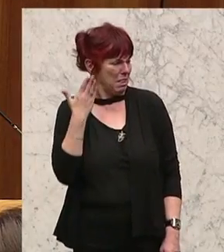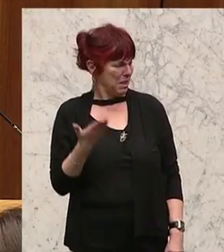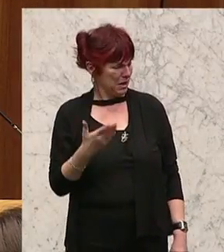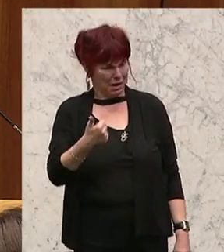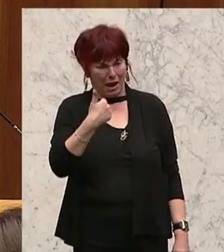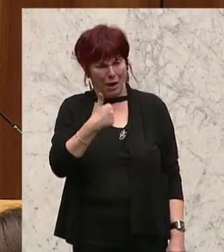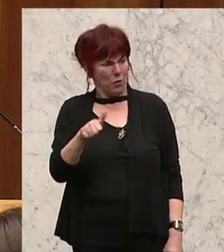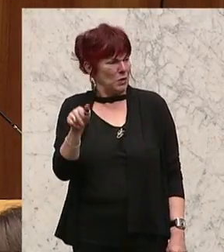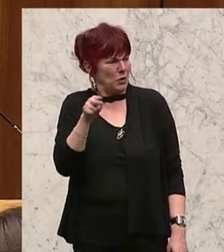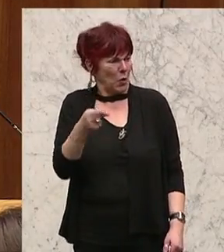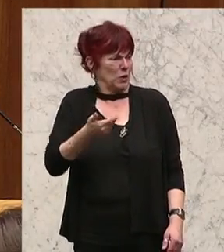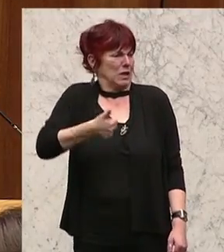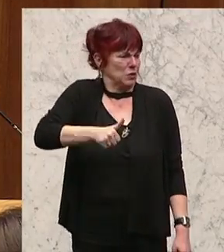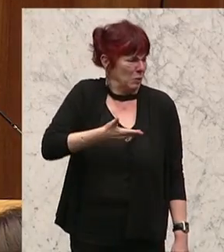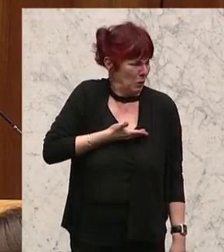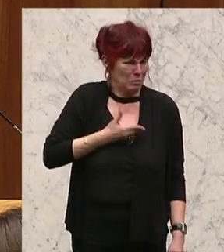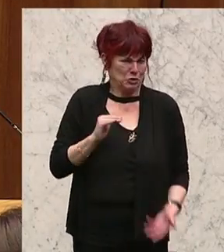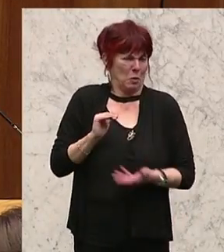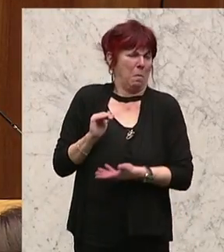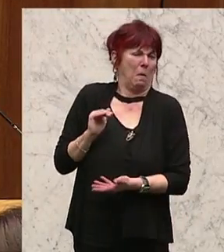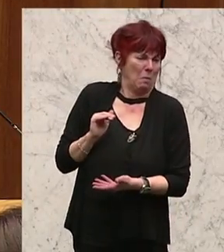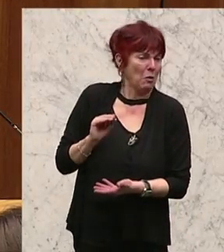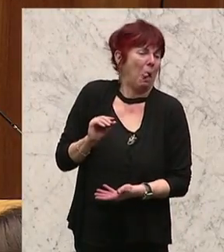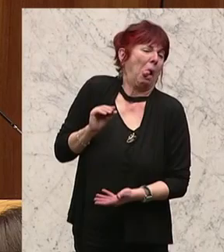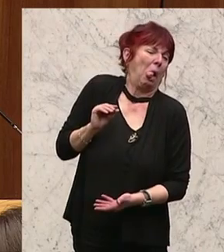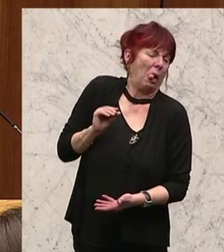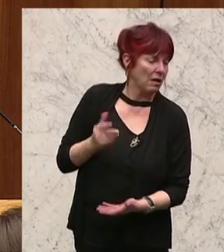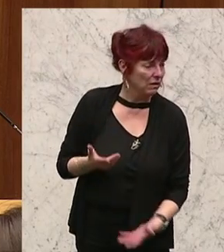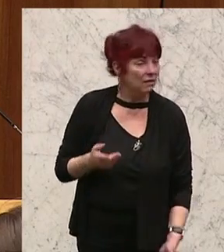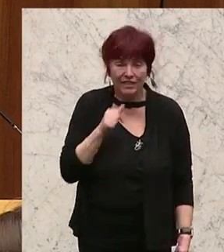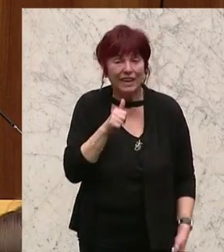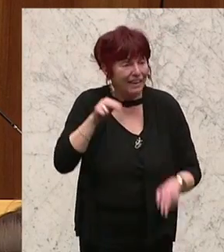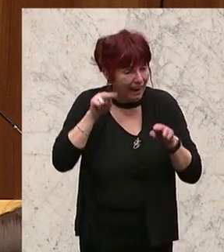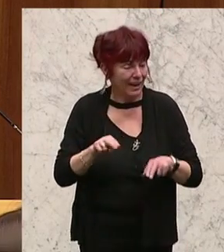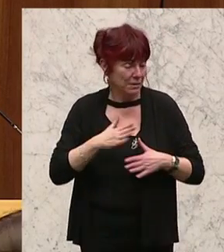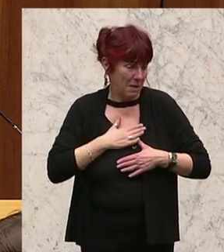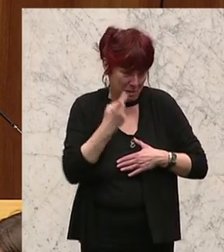nicht sozial gerecht, und das halten wir für absolut nicht richtig.